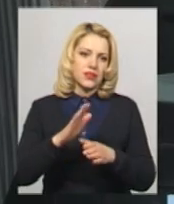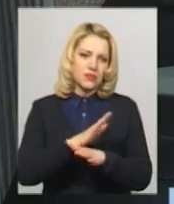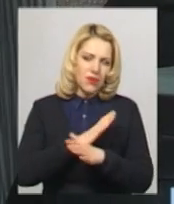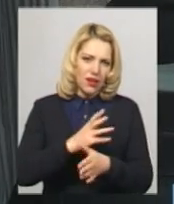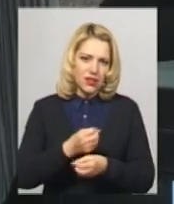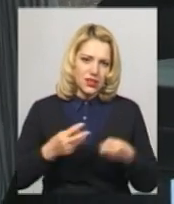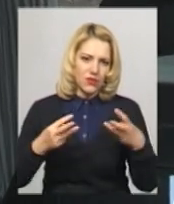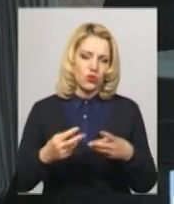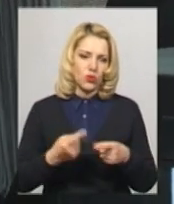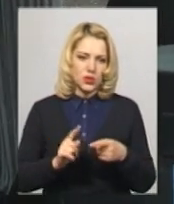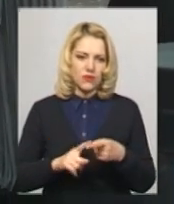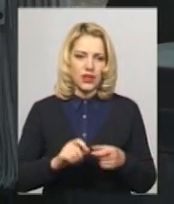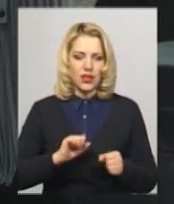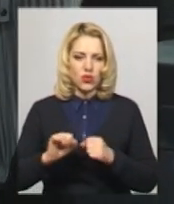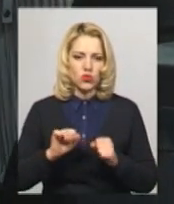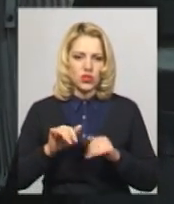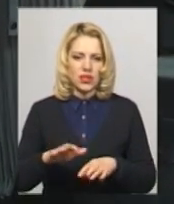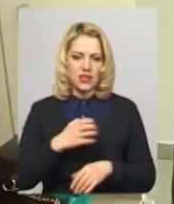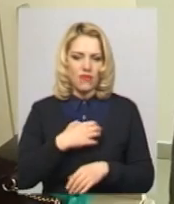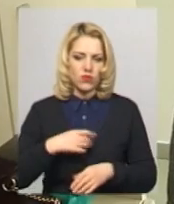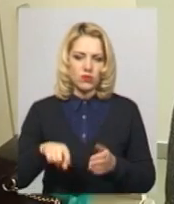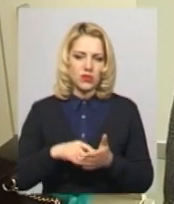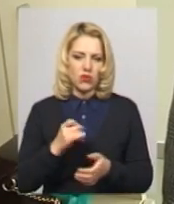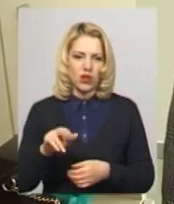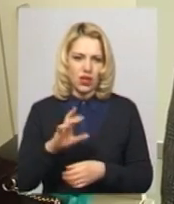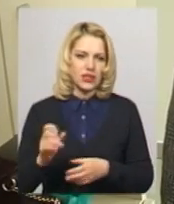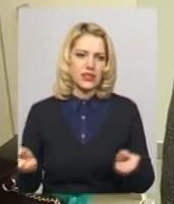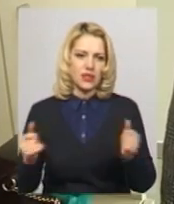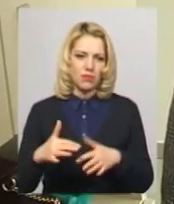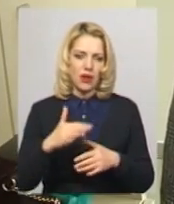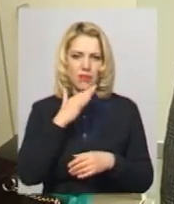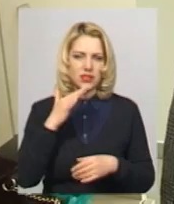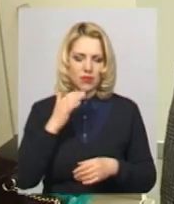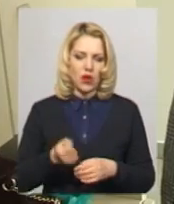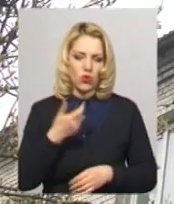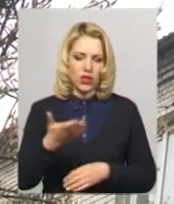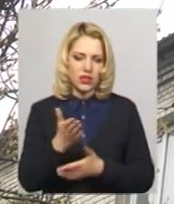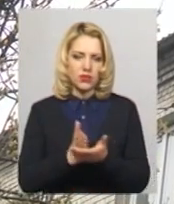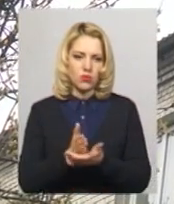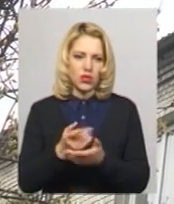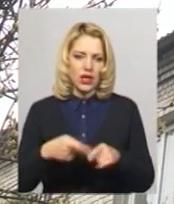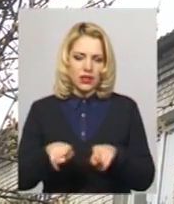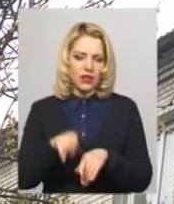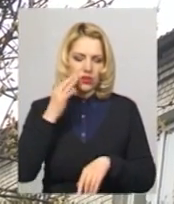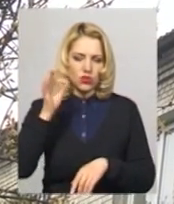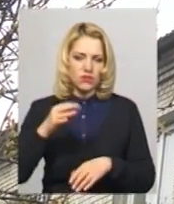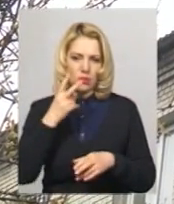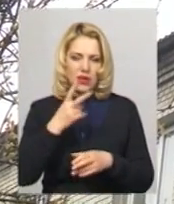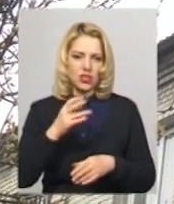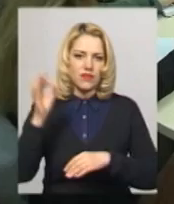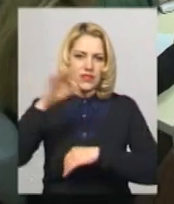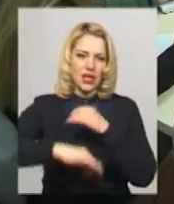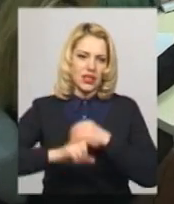250. Керуюча справами Славутської міської ради, каже, зібрали максимальну кількість послуг, бо такий досвід бачили в країнах Західної Європи під час